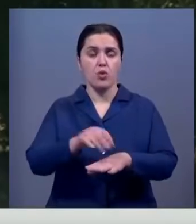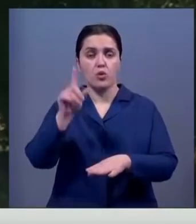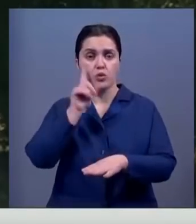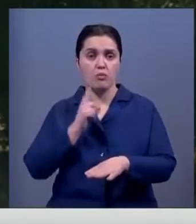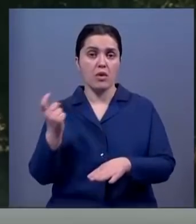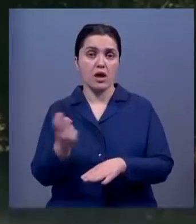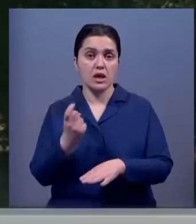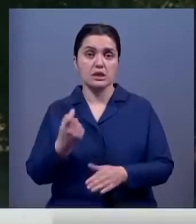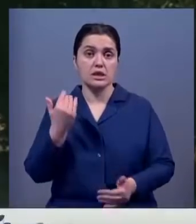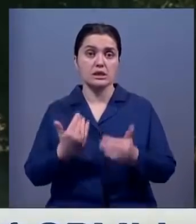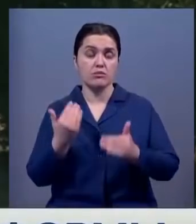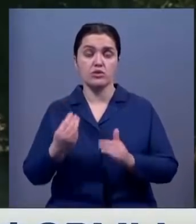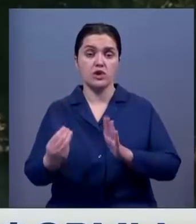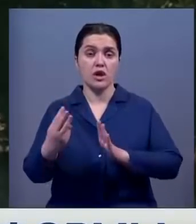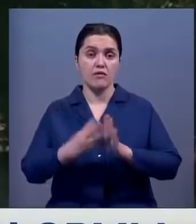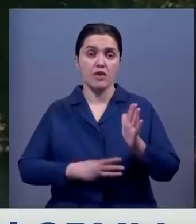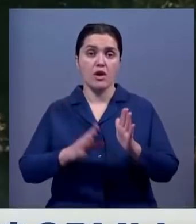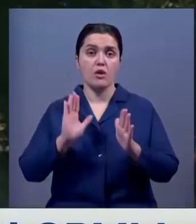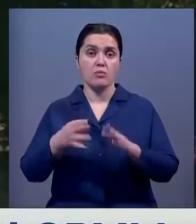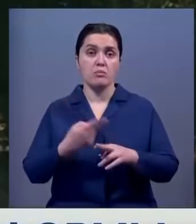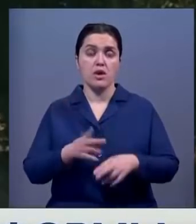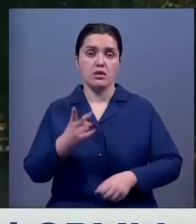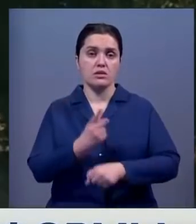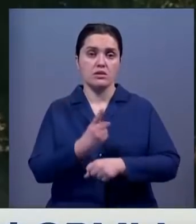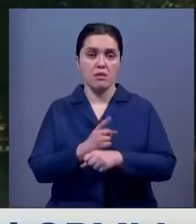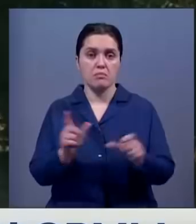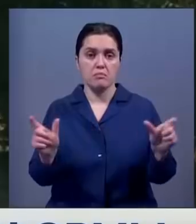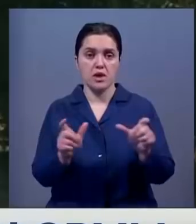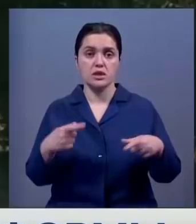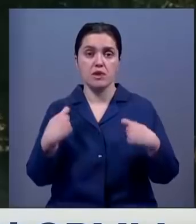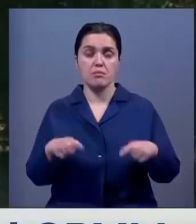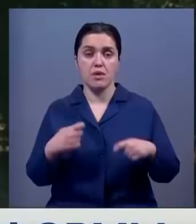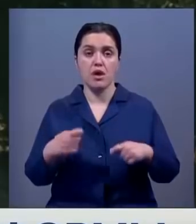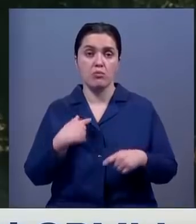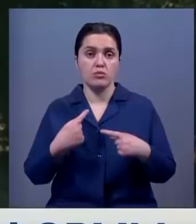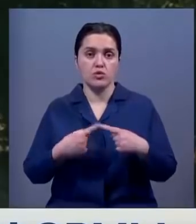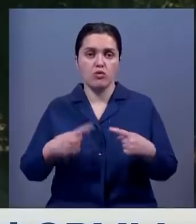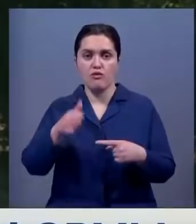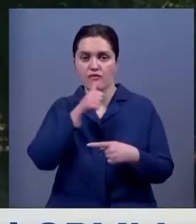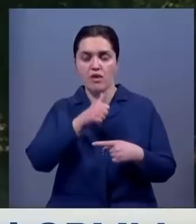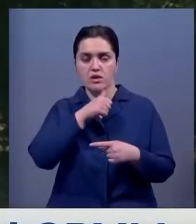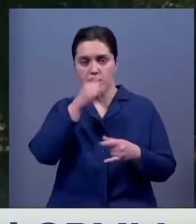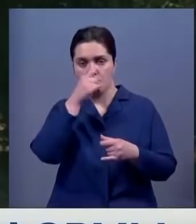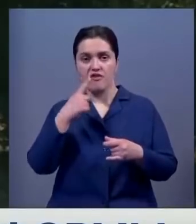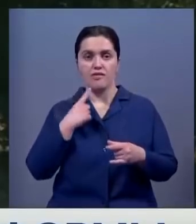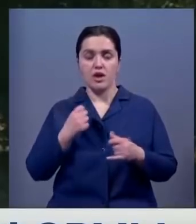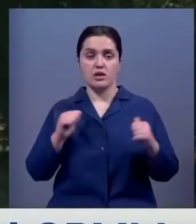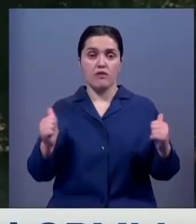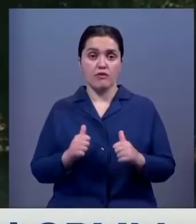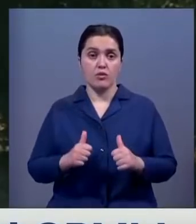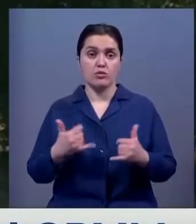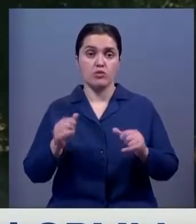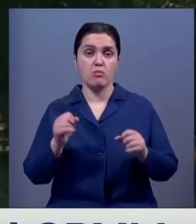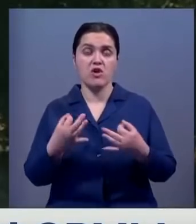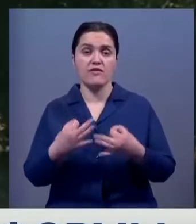хозяйстве. Если будут штрафовать, так пусть тогда запретят магазинам продавать. Я другого варианта не вижу. Военную форму сейчас ведь можно